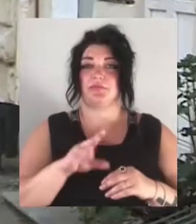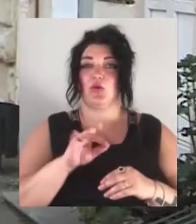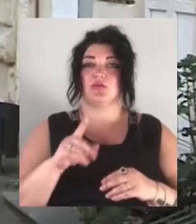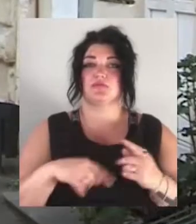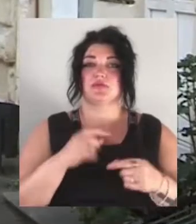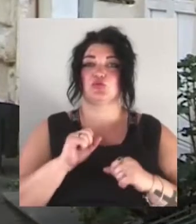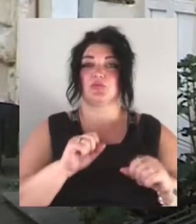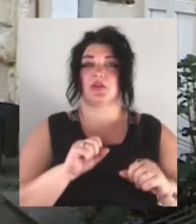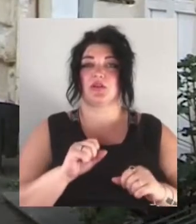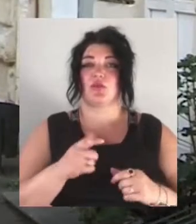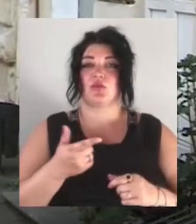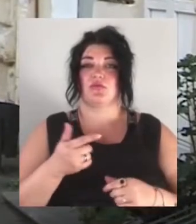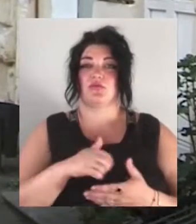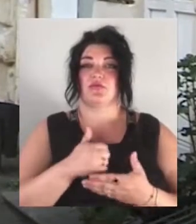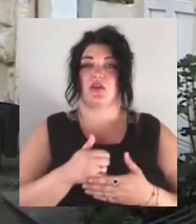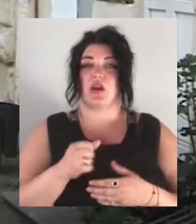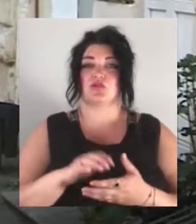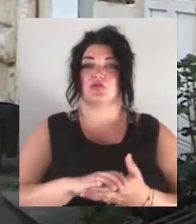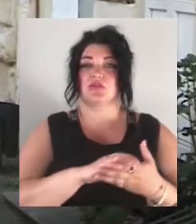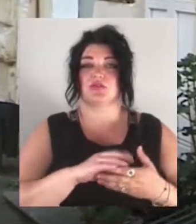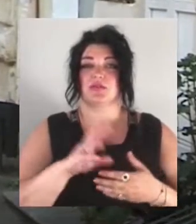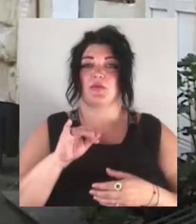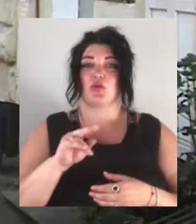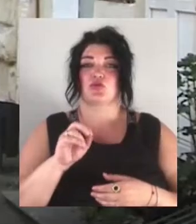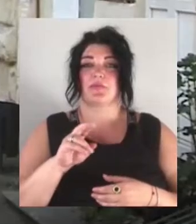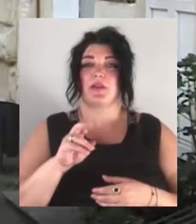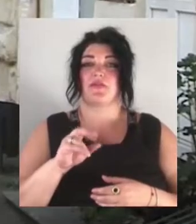Одеси. У кожного обвалившогося будинку своя причина.